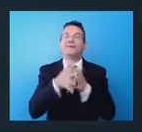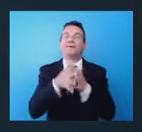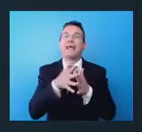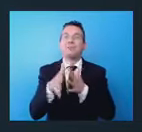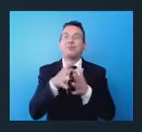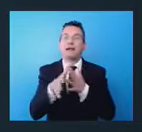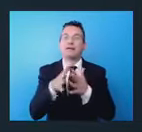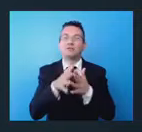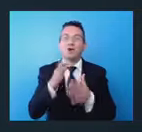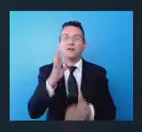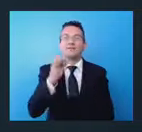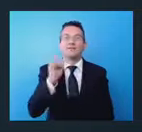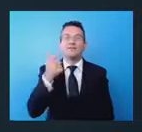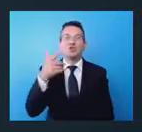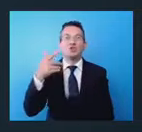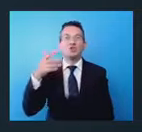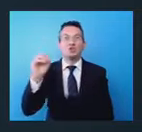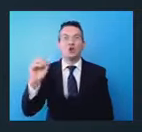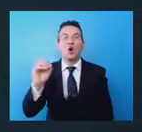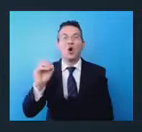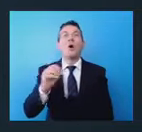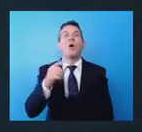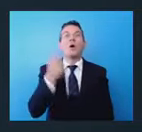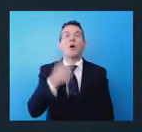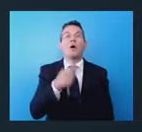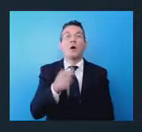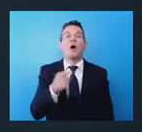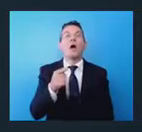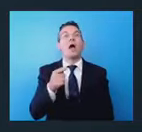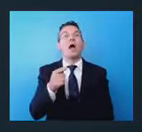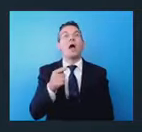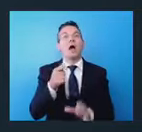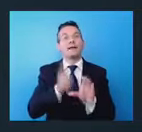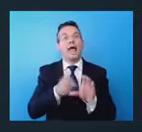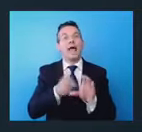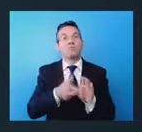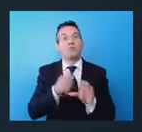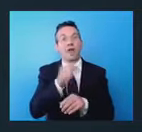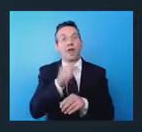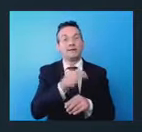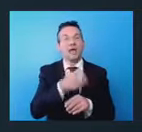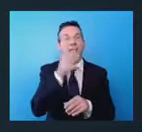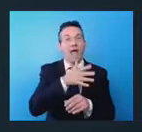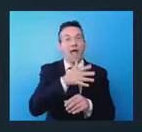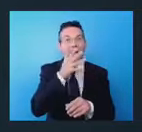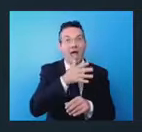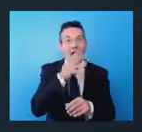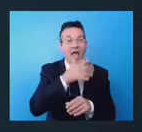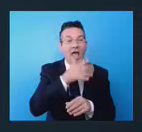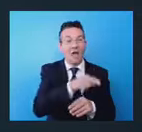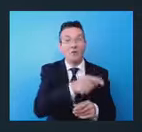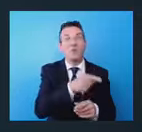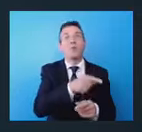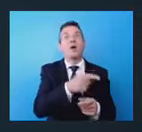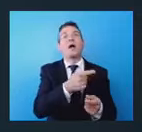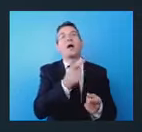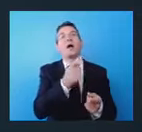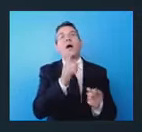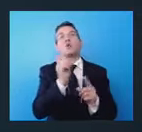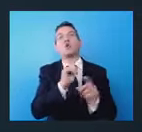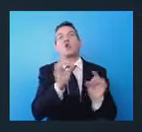con l'acqua del porto, poi dove invece andranno a essere impiegati non inquinando,